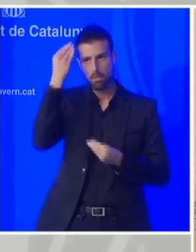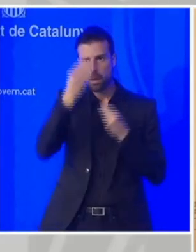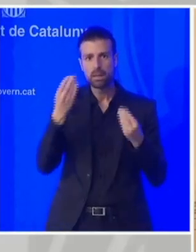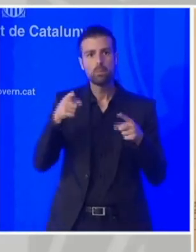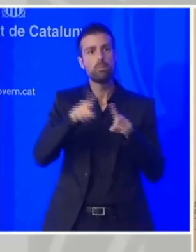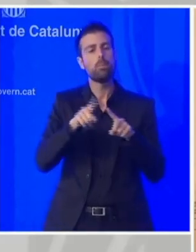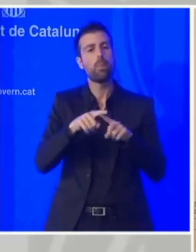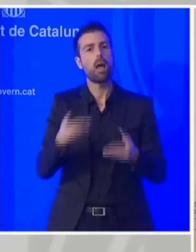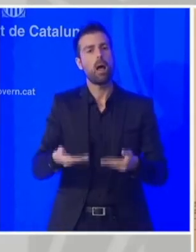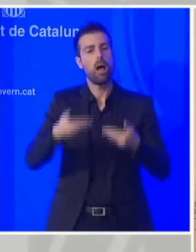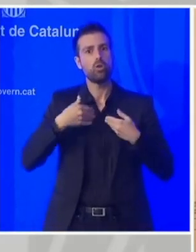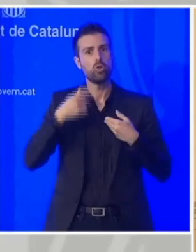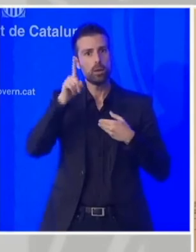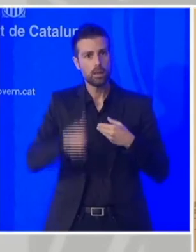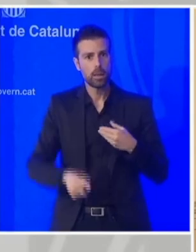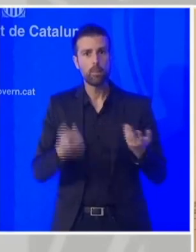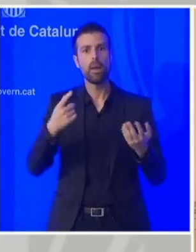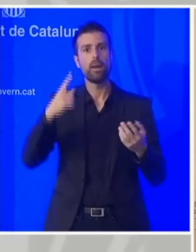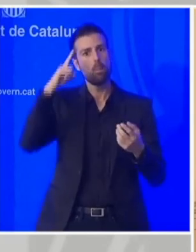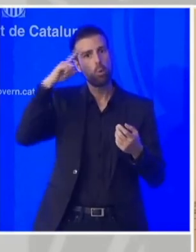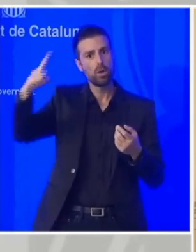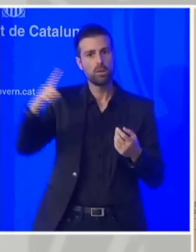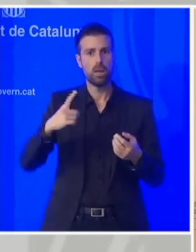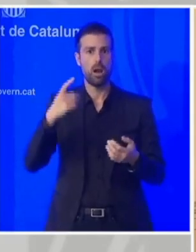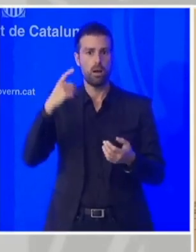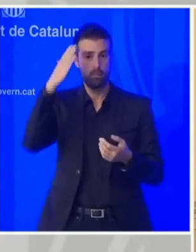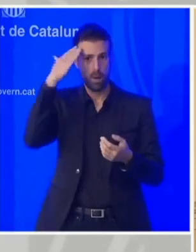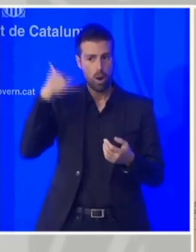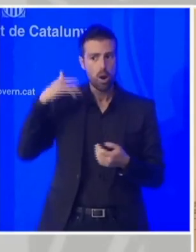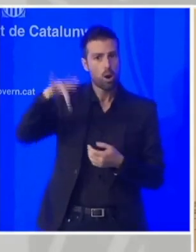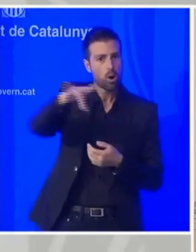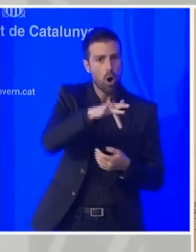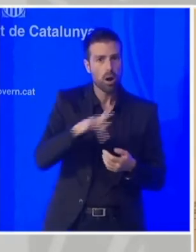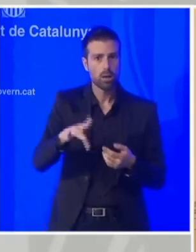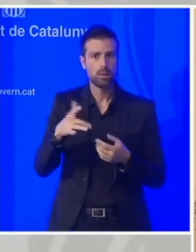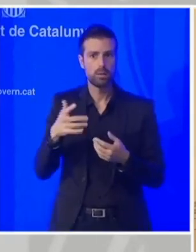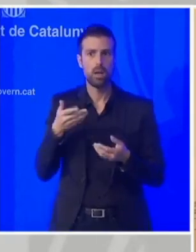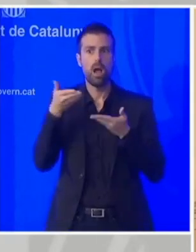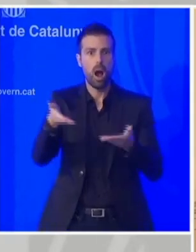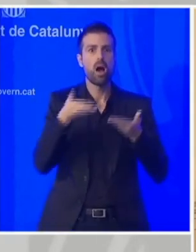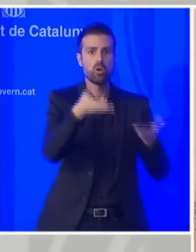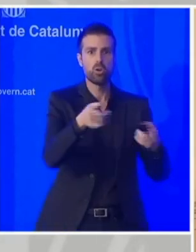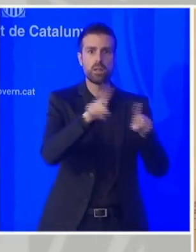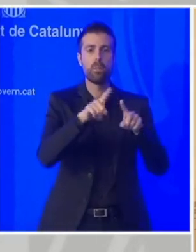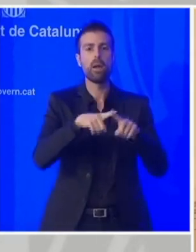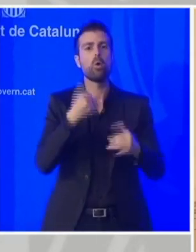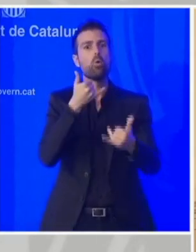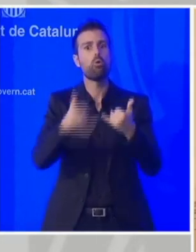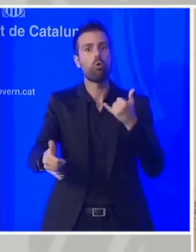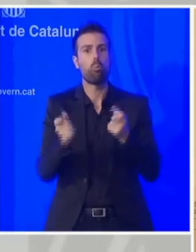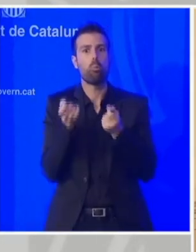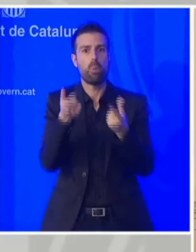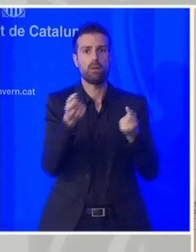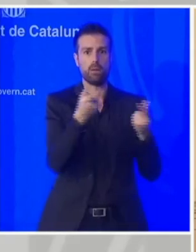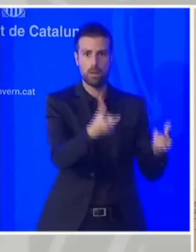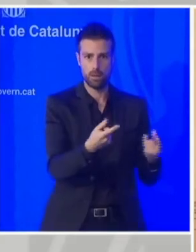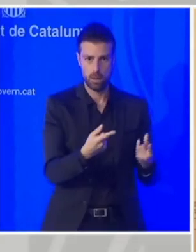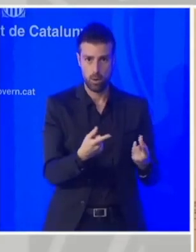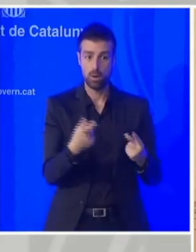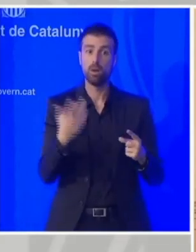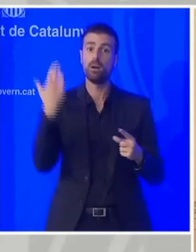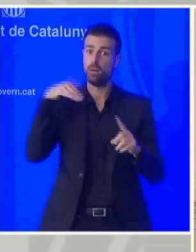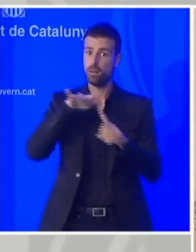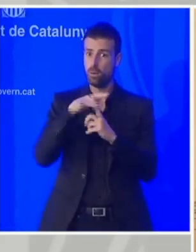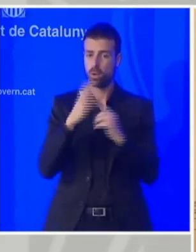dignificació a les pròpies policies locals pels serveis extraordinaris prestats durant l'estat d'alarma i ara,